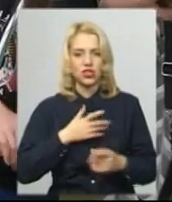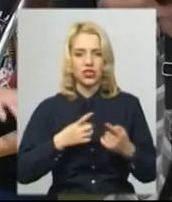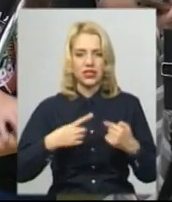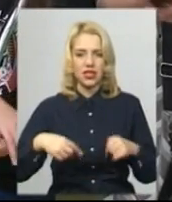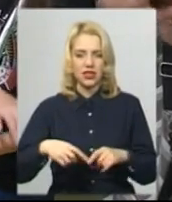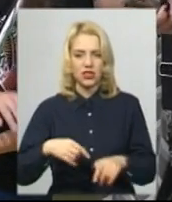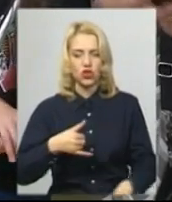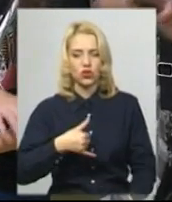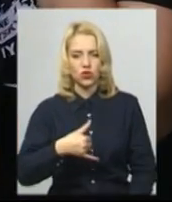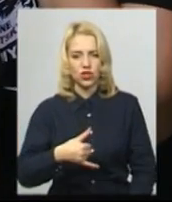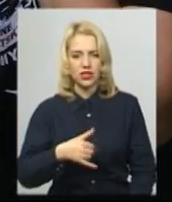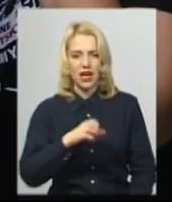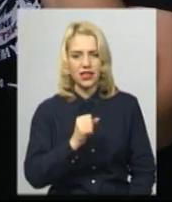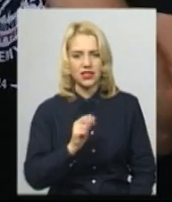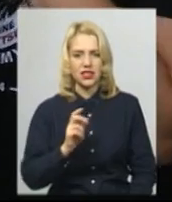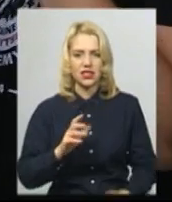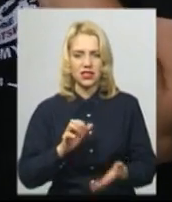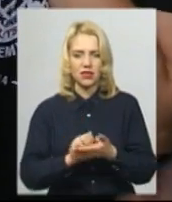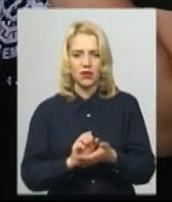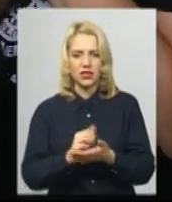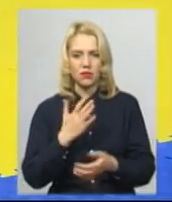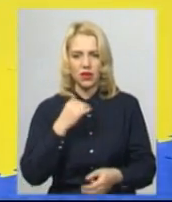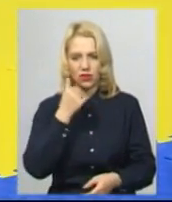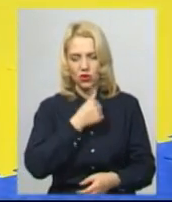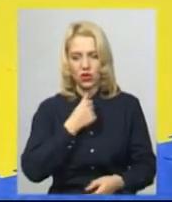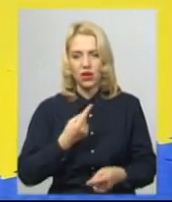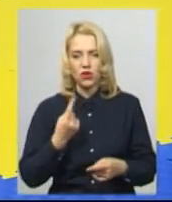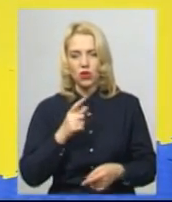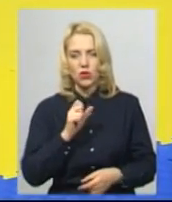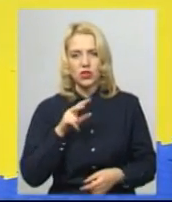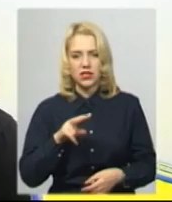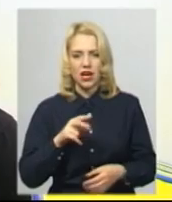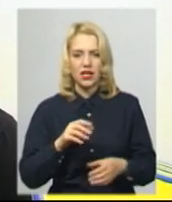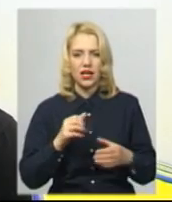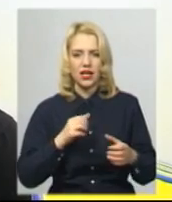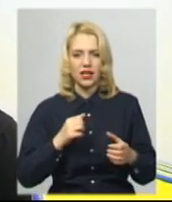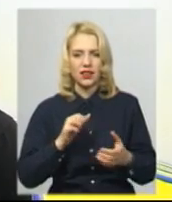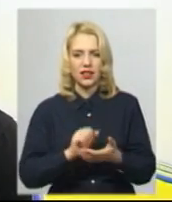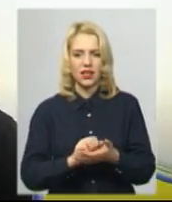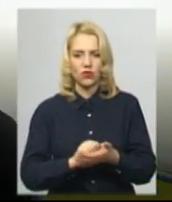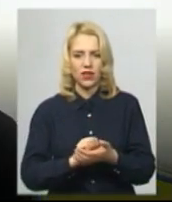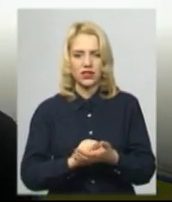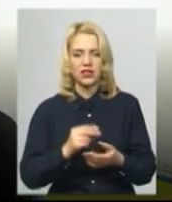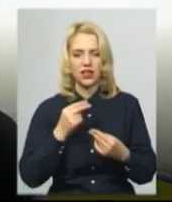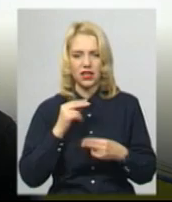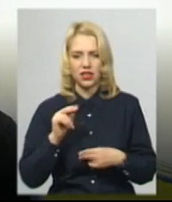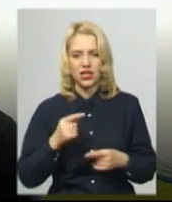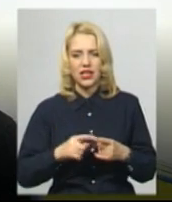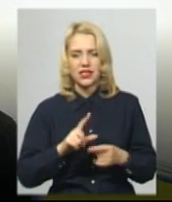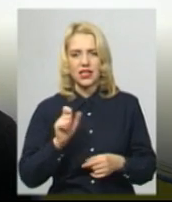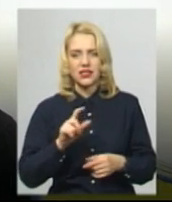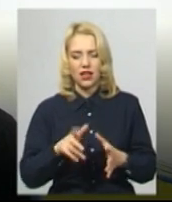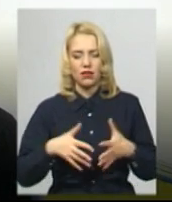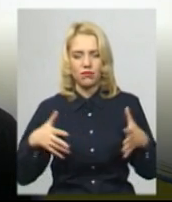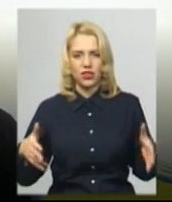Анастасія Кобєчова займається джиу-джитсу вже п'ять років. У новому залі тренуватись краще, каже дівчина. Цей зал набагато просторніше, ніж